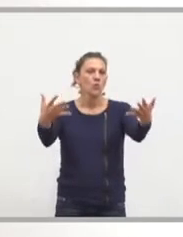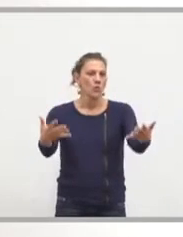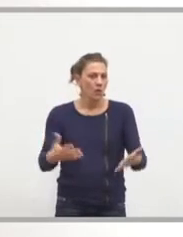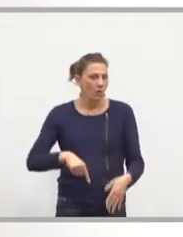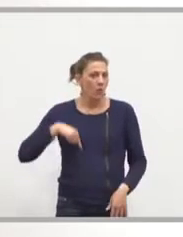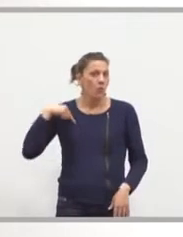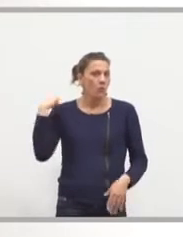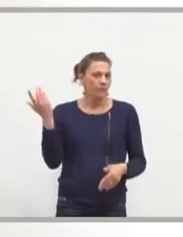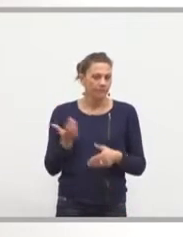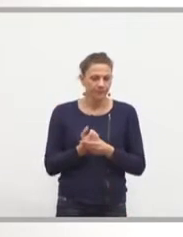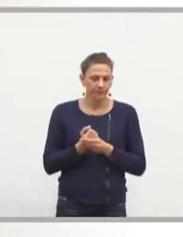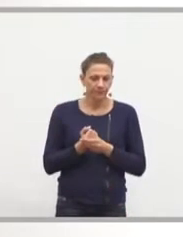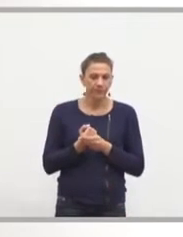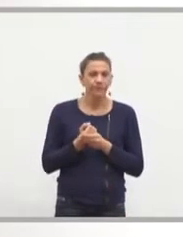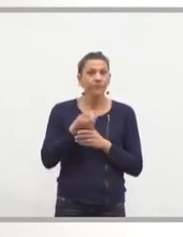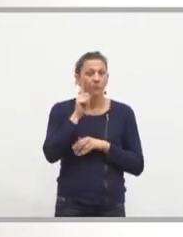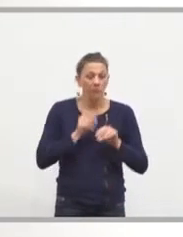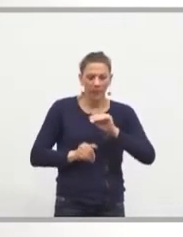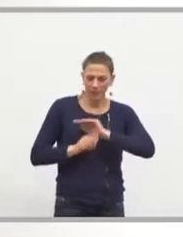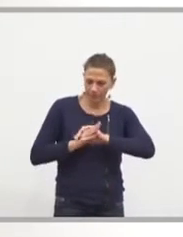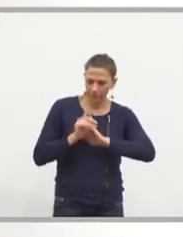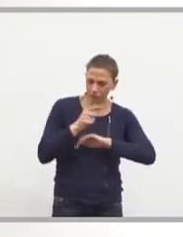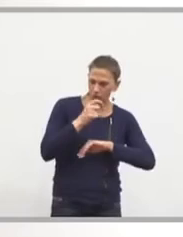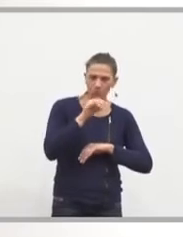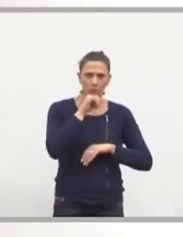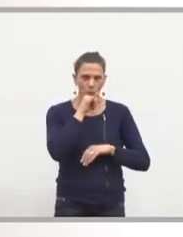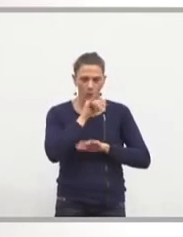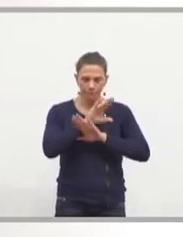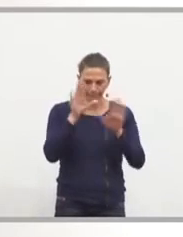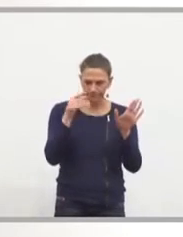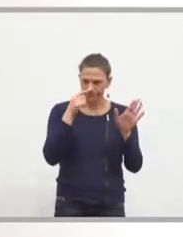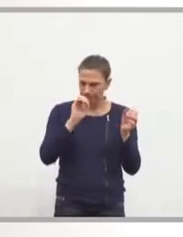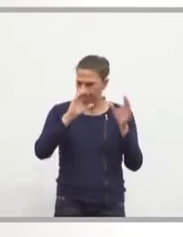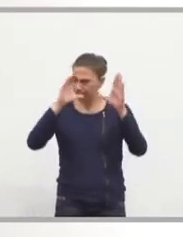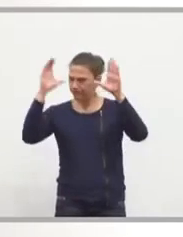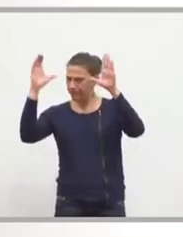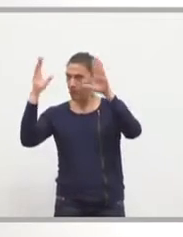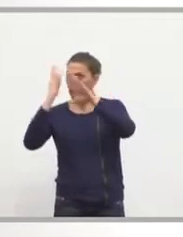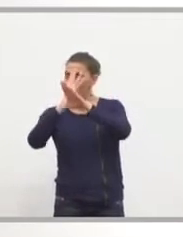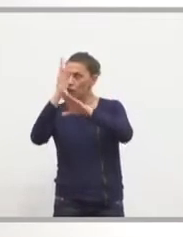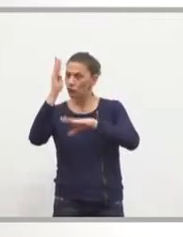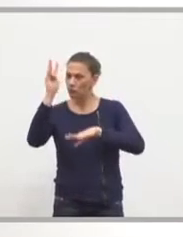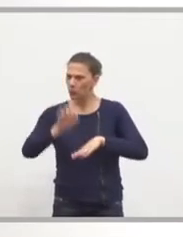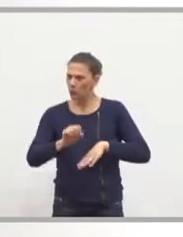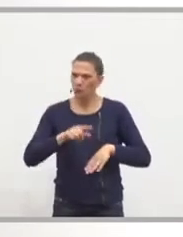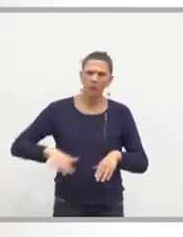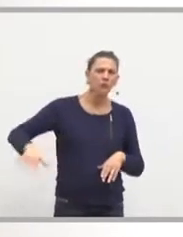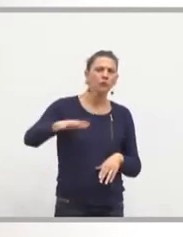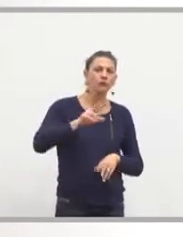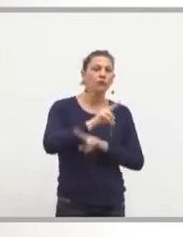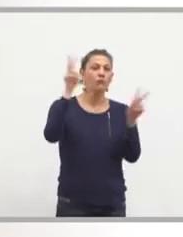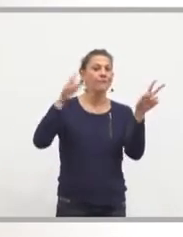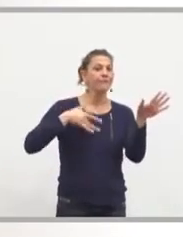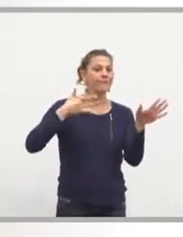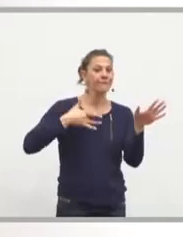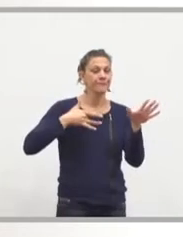où on esquisse et on détermine la réalité d'un vrai projet d'intérêt général sur l'aménagement du territoire, il se